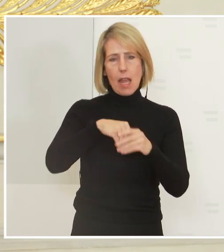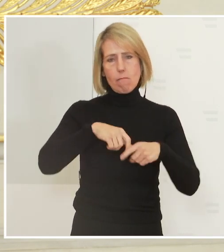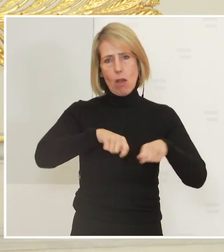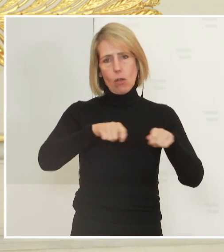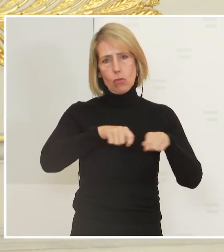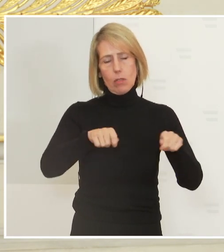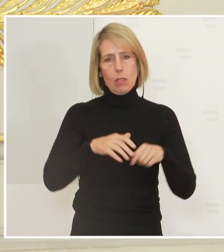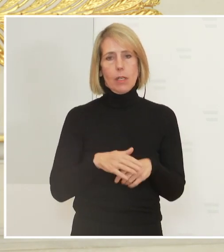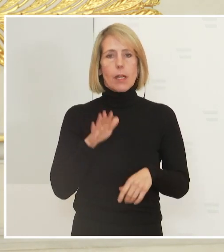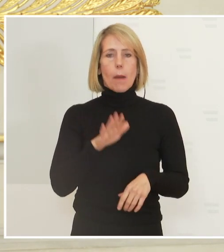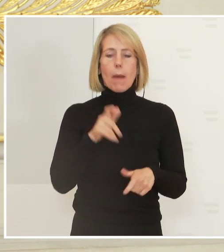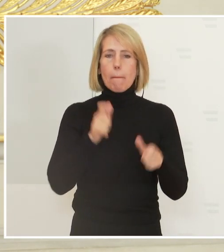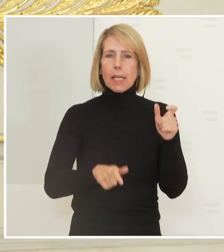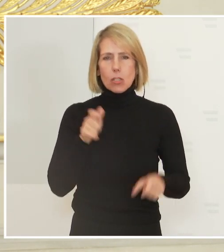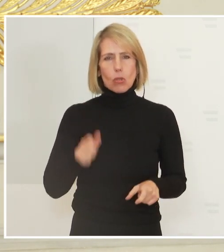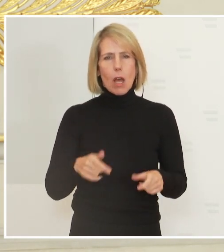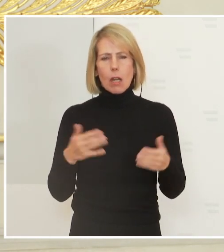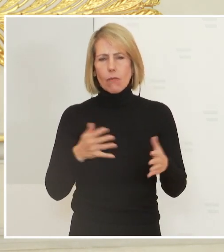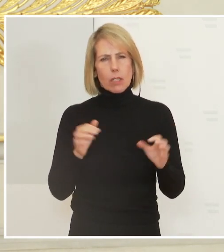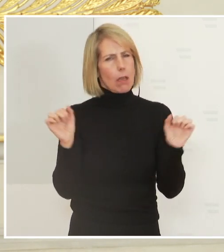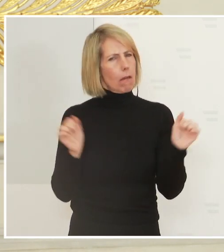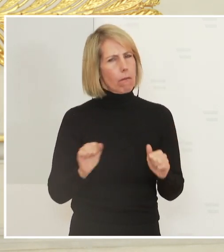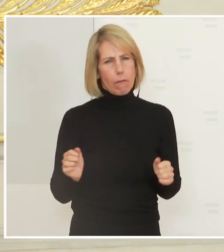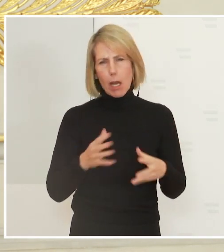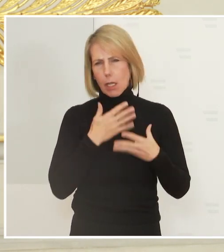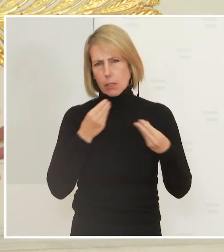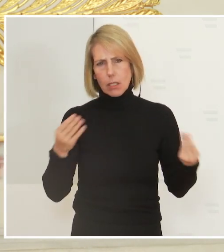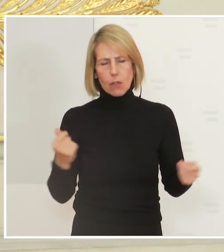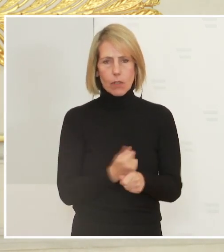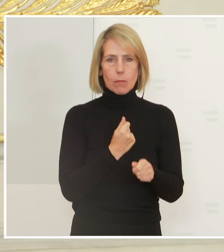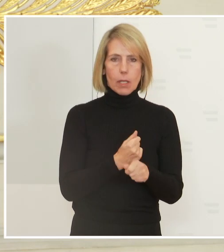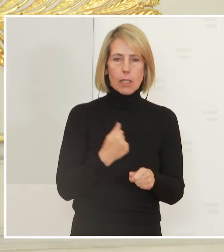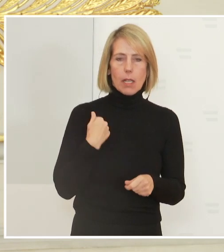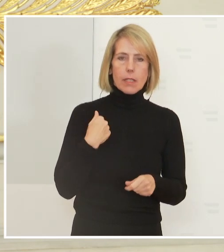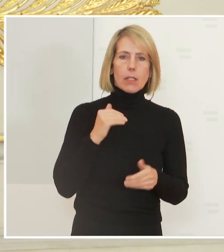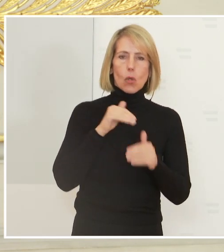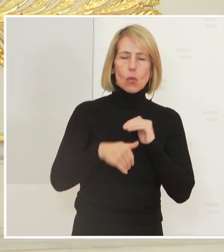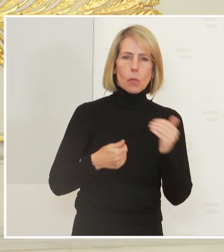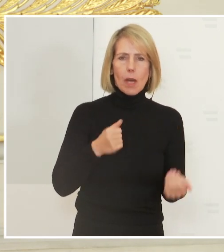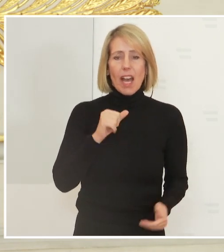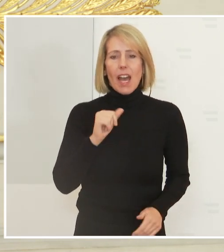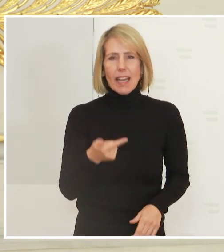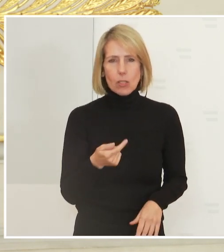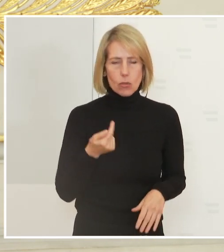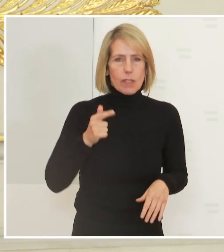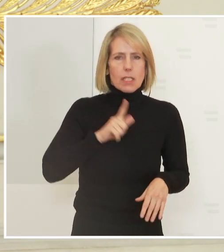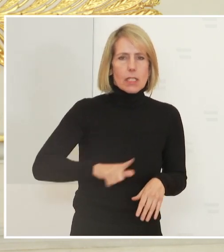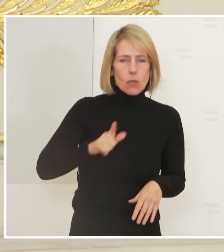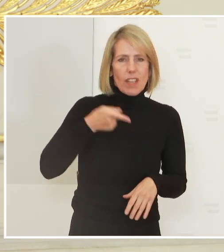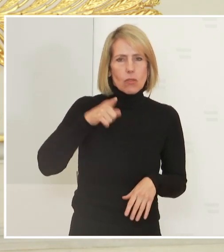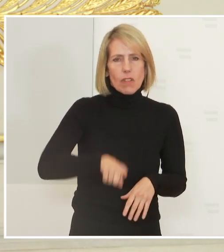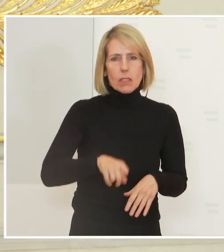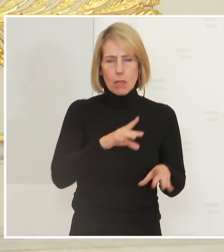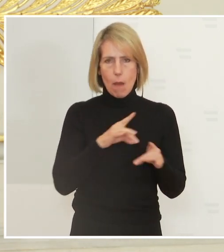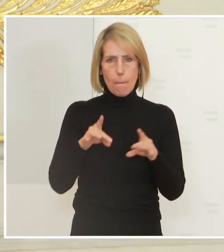Personal, das Gigantisches leistet in jenen Bereichen, die seit über 21, 22 Monate mit der Pandemie beschäftigt sind,